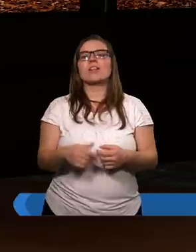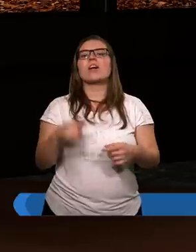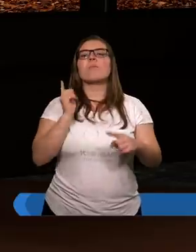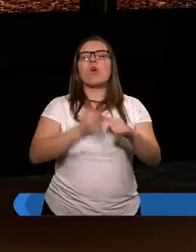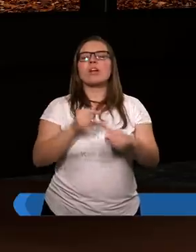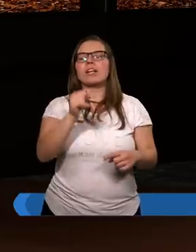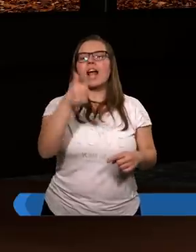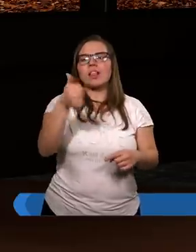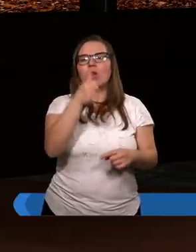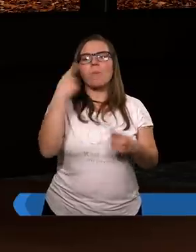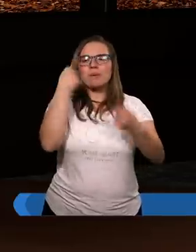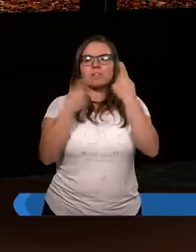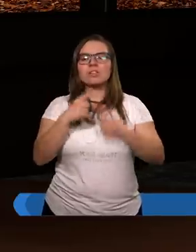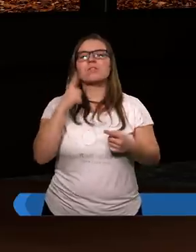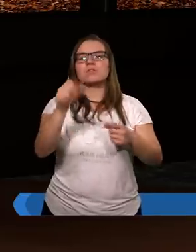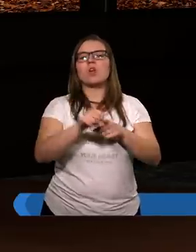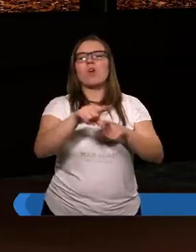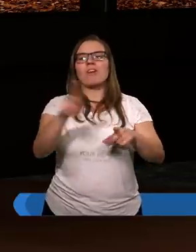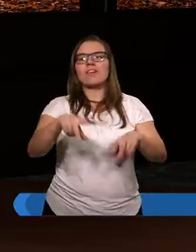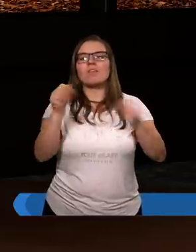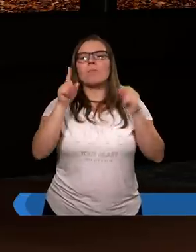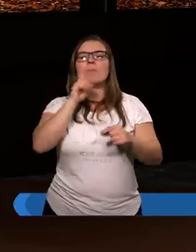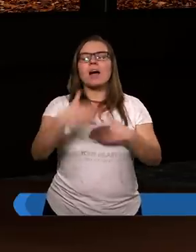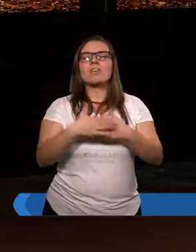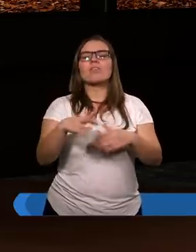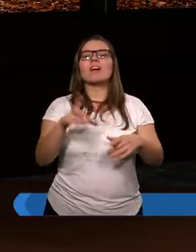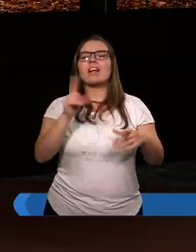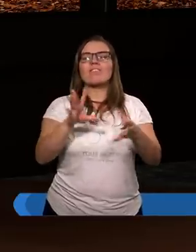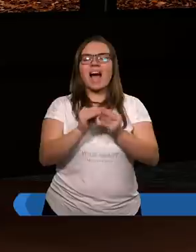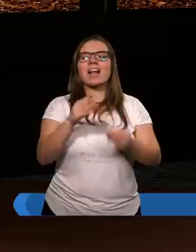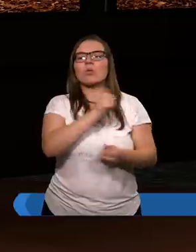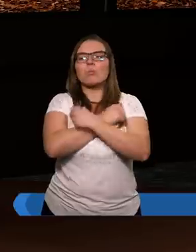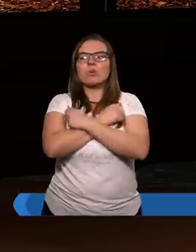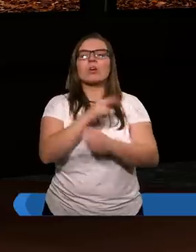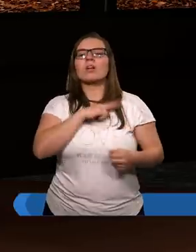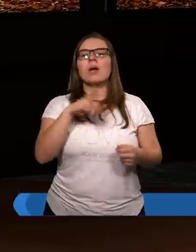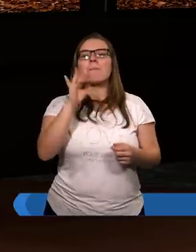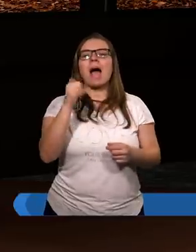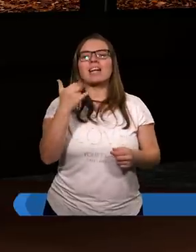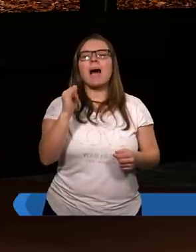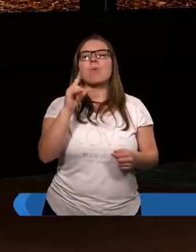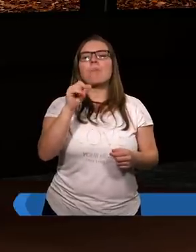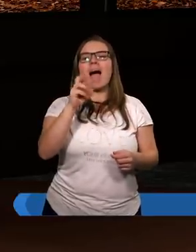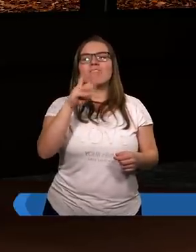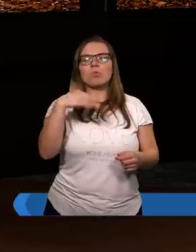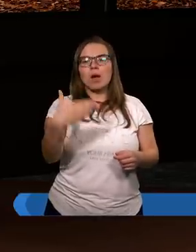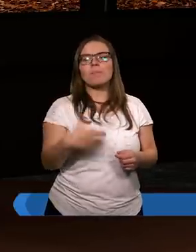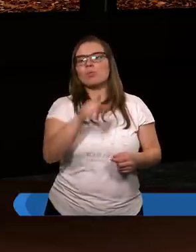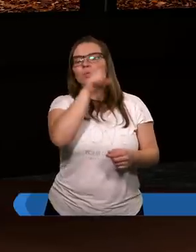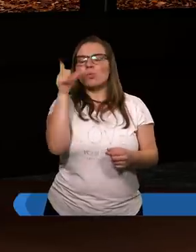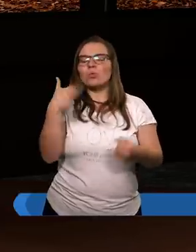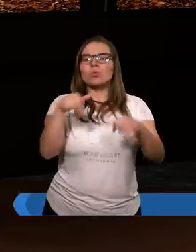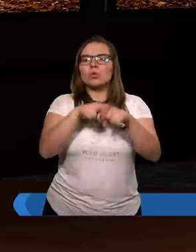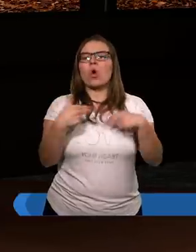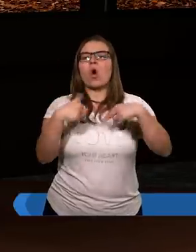Postanowiliśmy jednomyślnie posłać do was wybranych mężów wraz z umiłowanymi naszymi Barnabą i Pawłem, ludźmi,